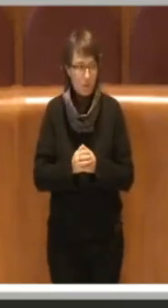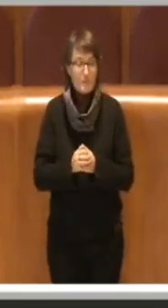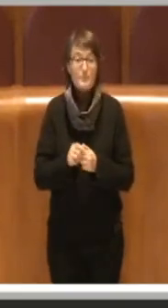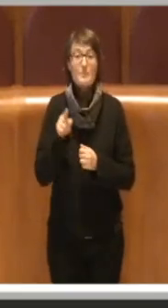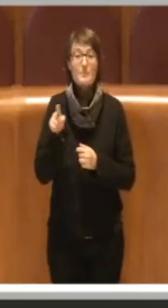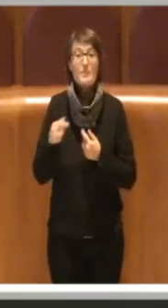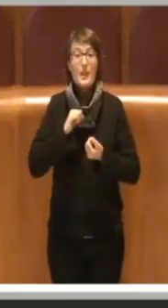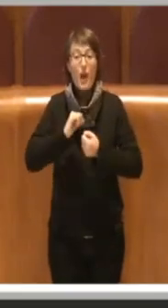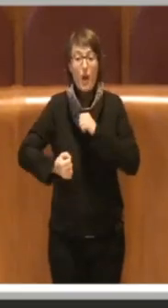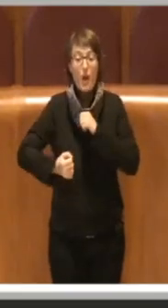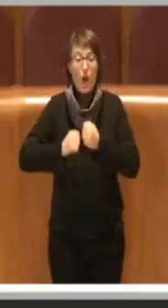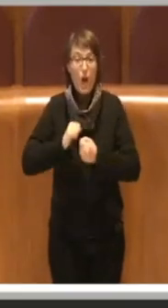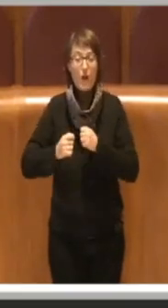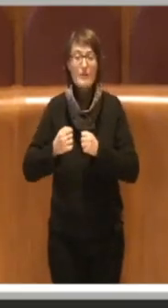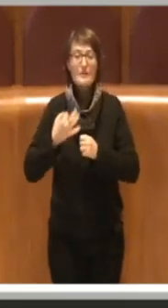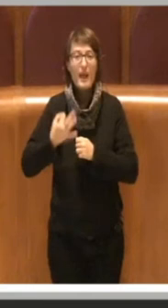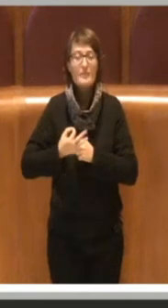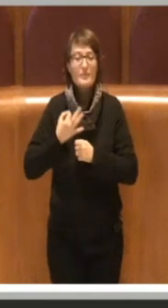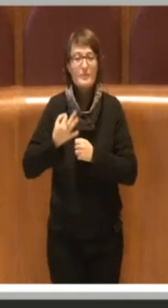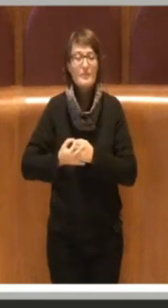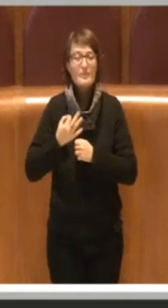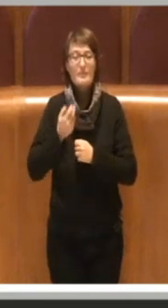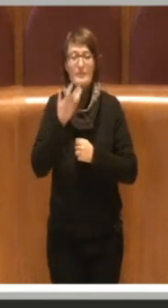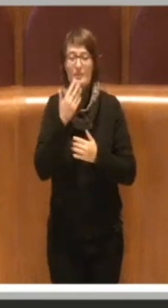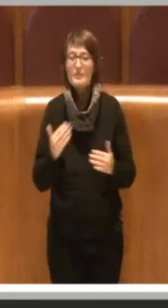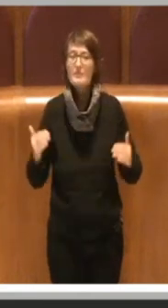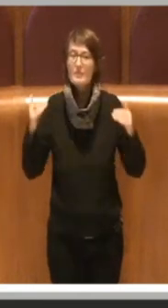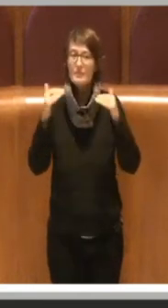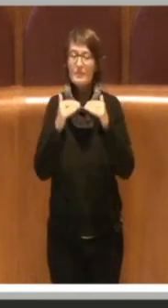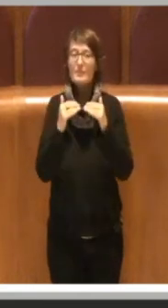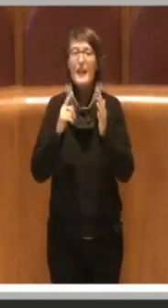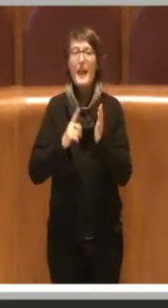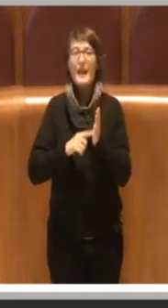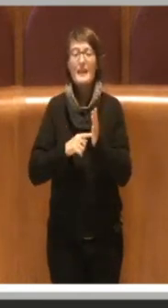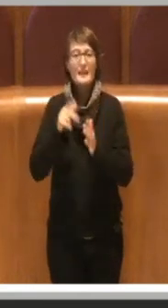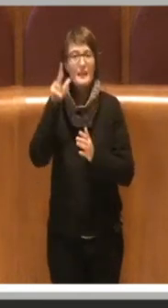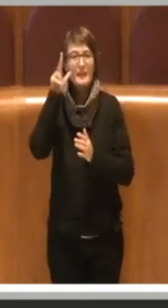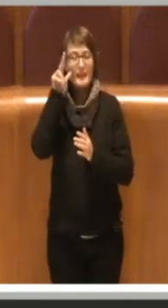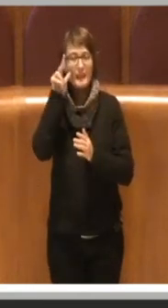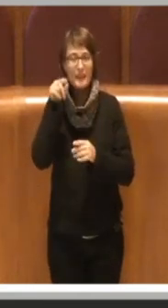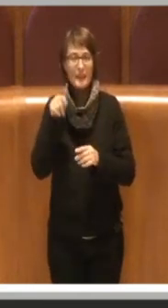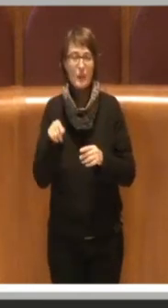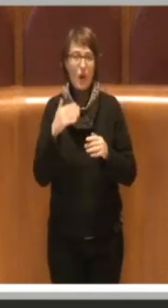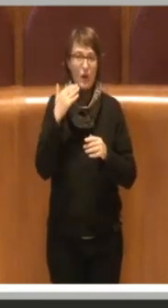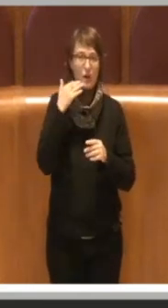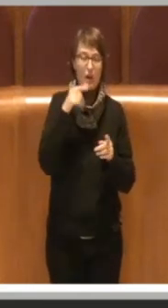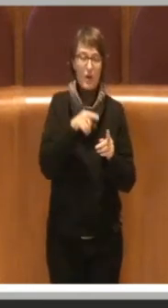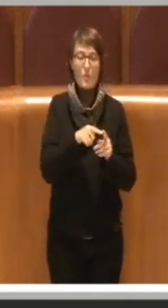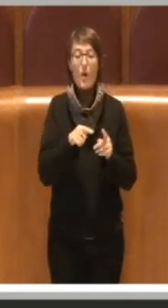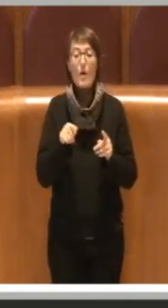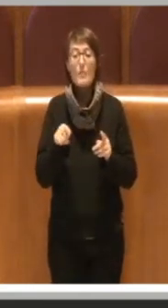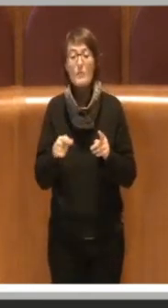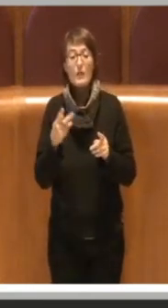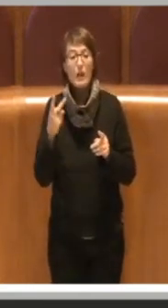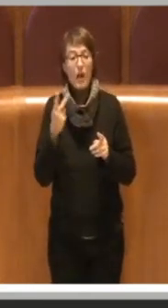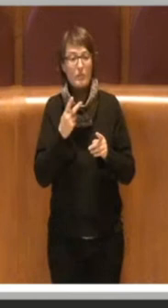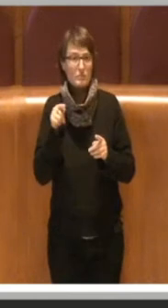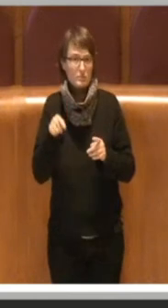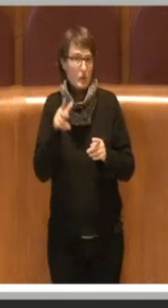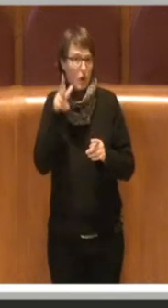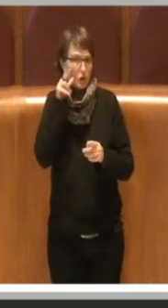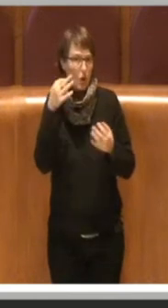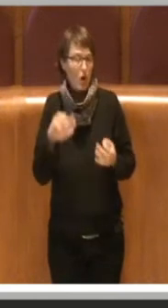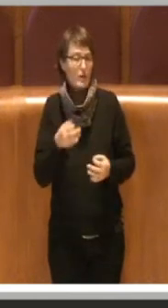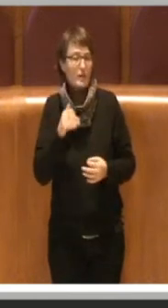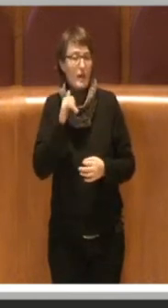dei diritti delle donne e la sua severa condotta non le facevano sacrificare all'altare della donnità, come è stato detto,